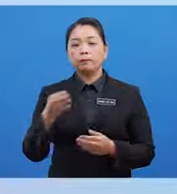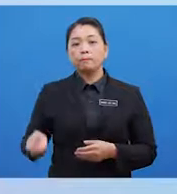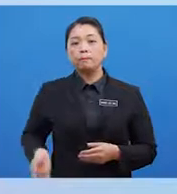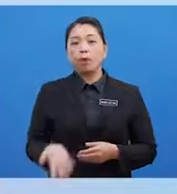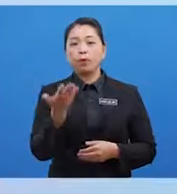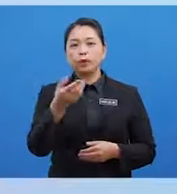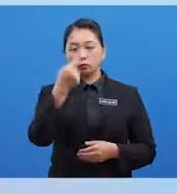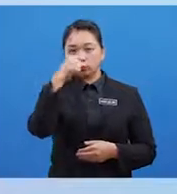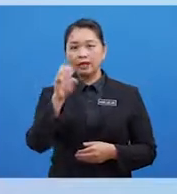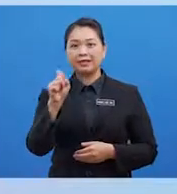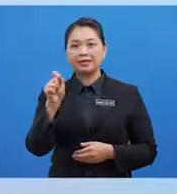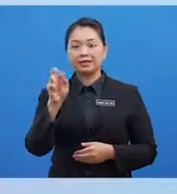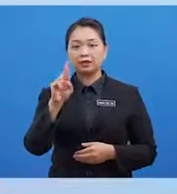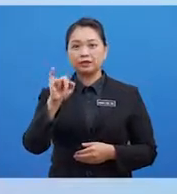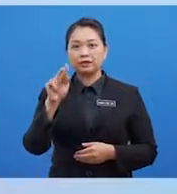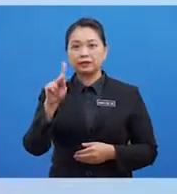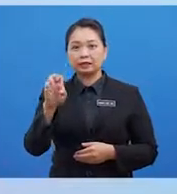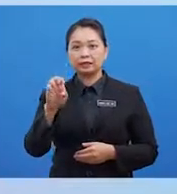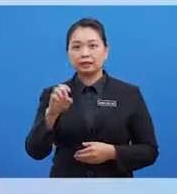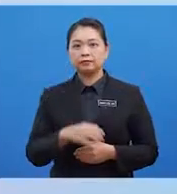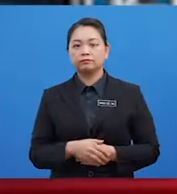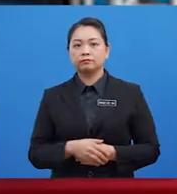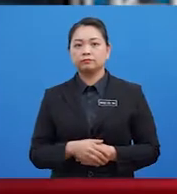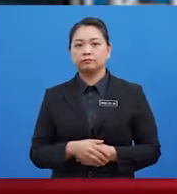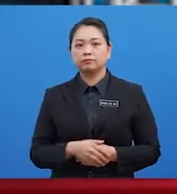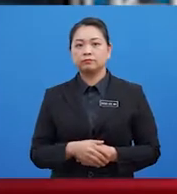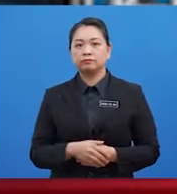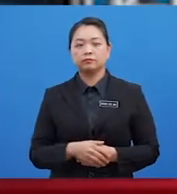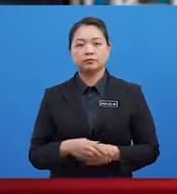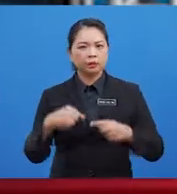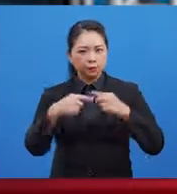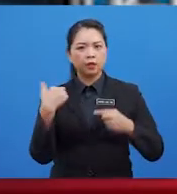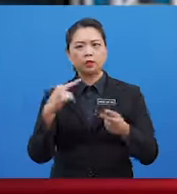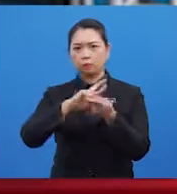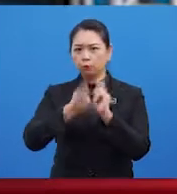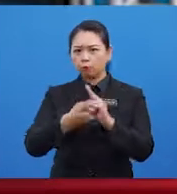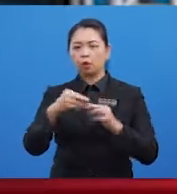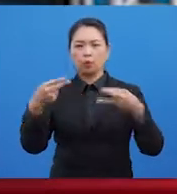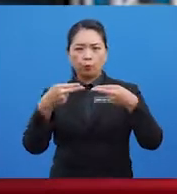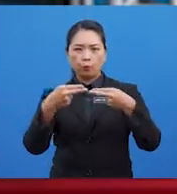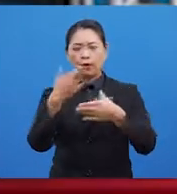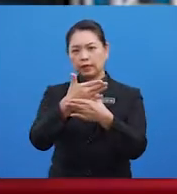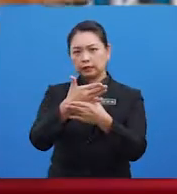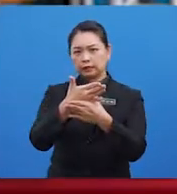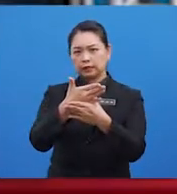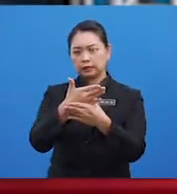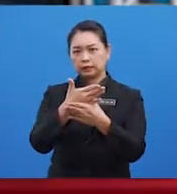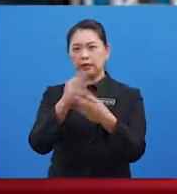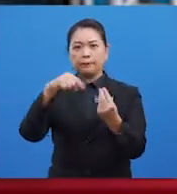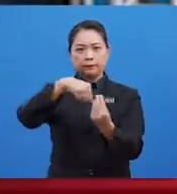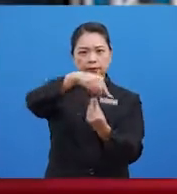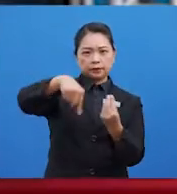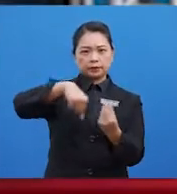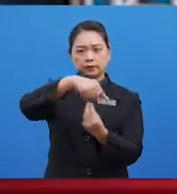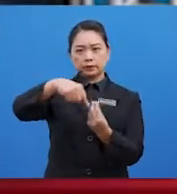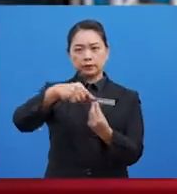beberapa gerakan rutin Dalam senaman lantai Apabila terdapat perubahan Dalam hubungan antara persekitaran Dan